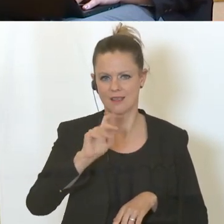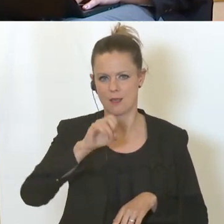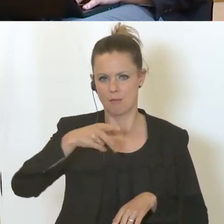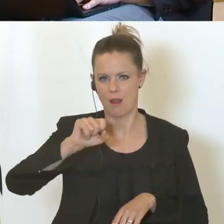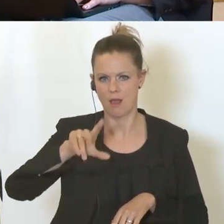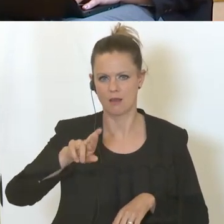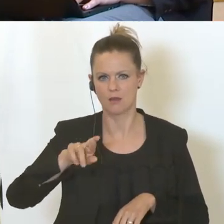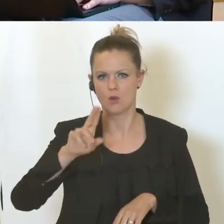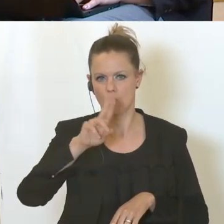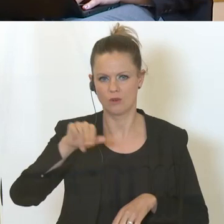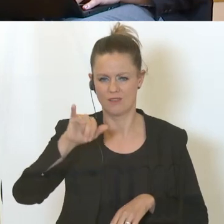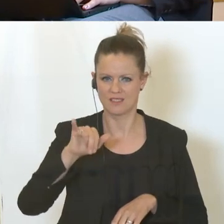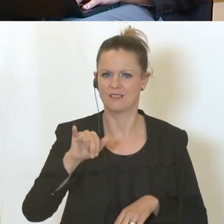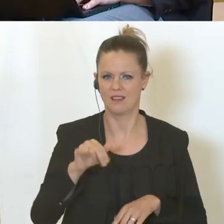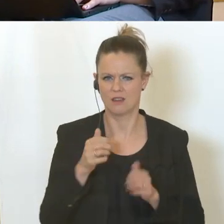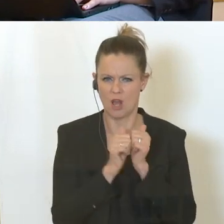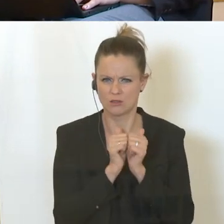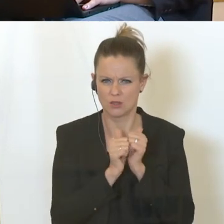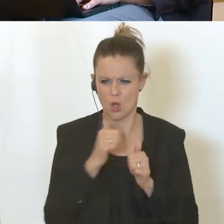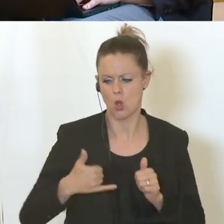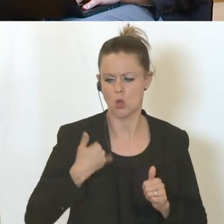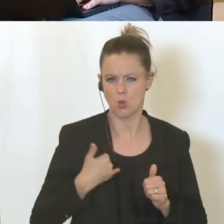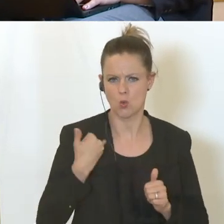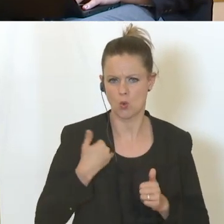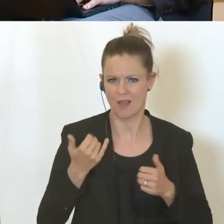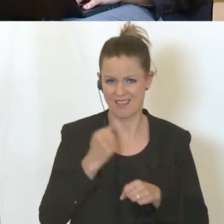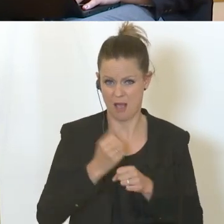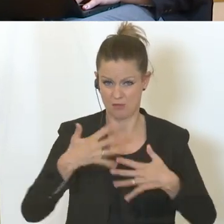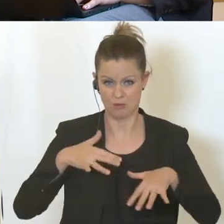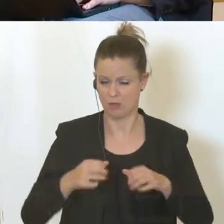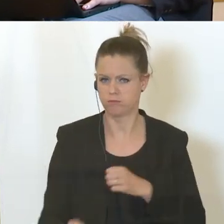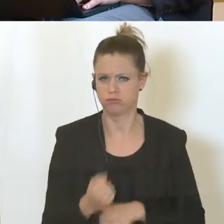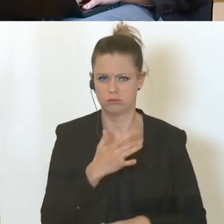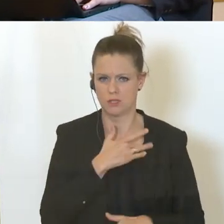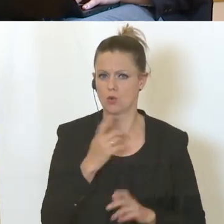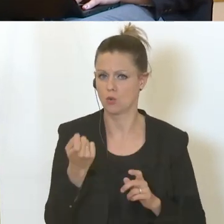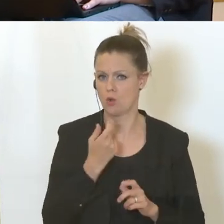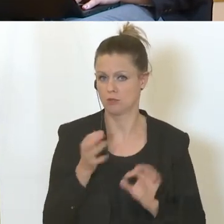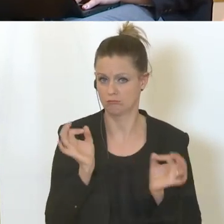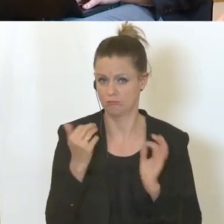dramatisch hoch ist und doppelt so stark betroffen sind wie die Gesamtbevölkerung, sind da spezielle Programme geplant.